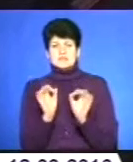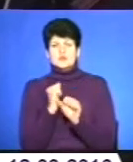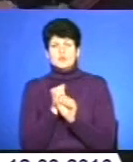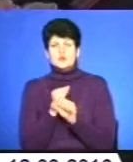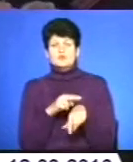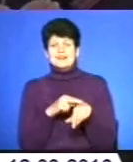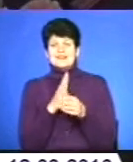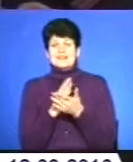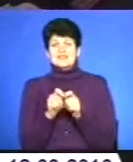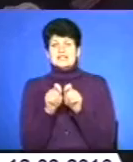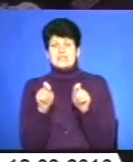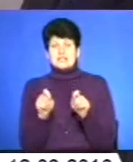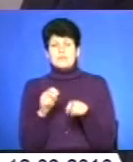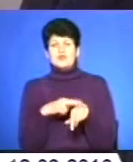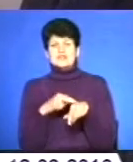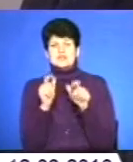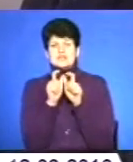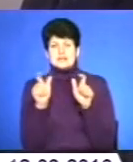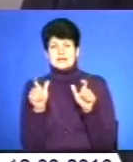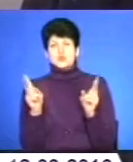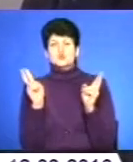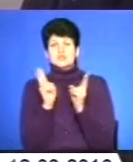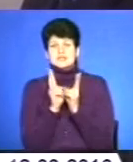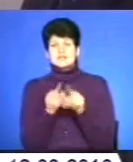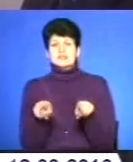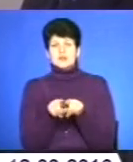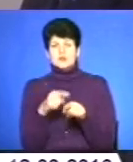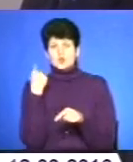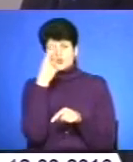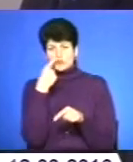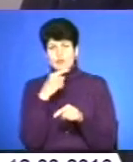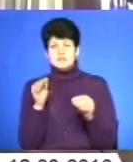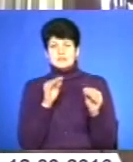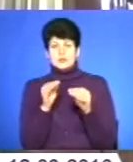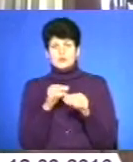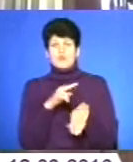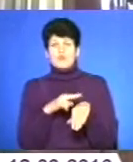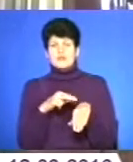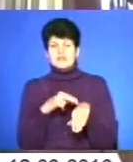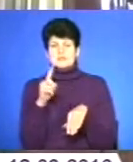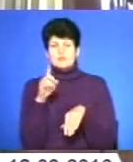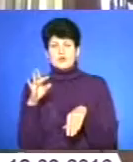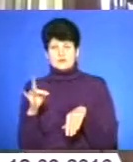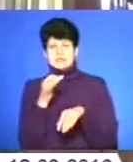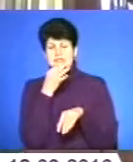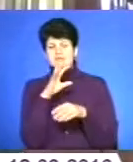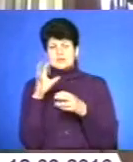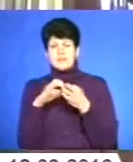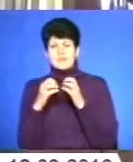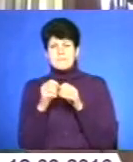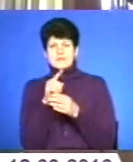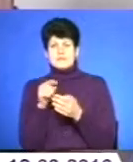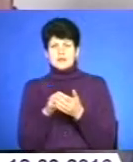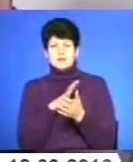стане відкриття поліцейської станції. Зустрівся Олександр Богомол із особовим складом поліції Зборівщини. Він озвучив усі проблемні питання, які